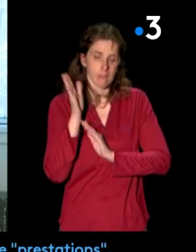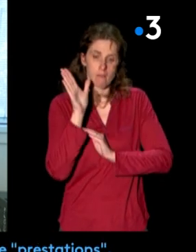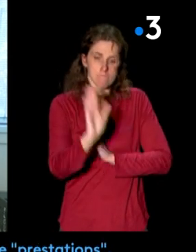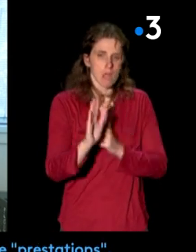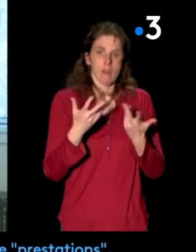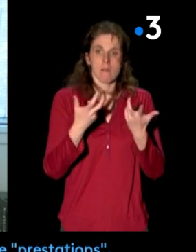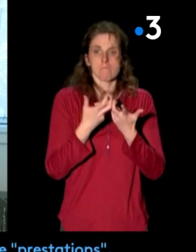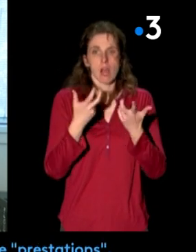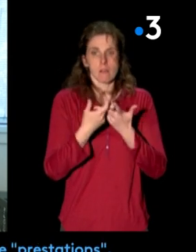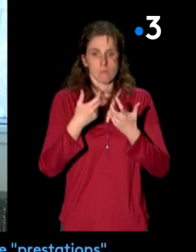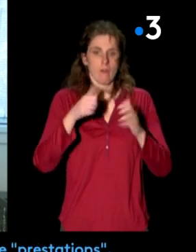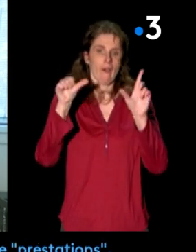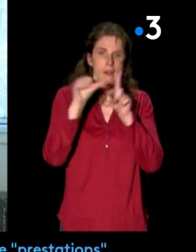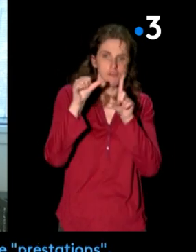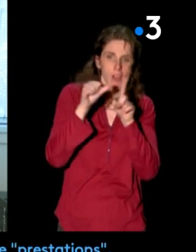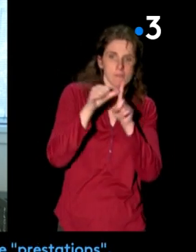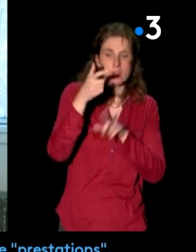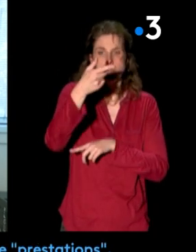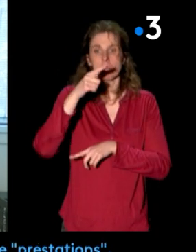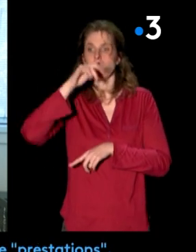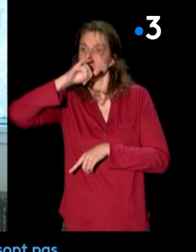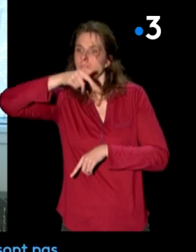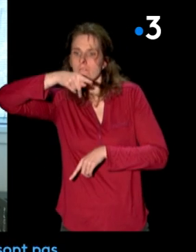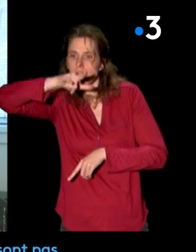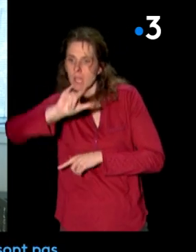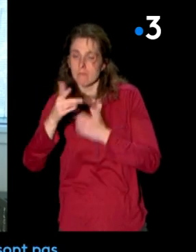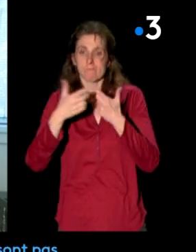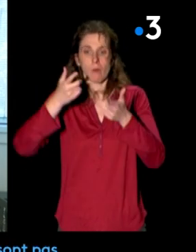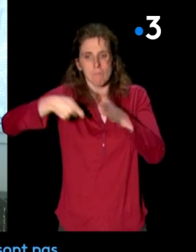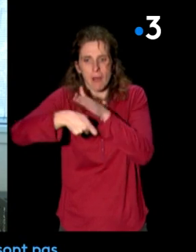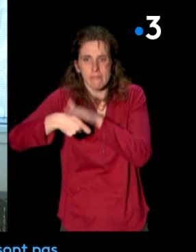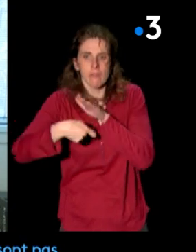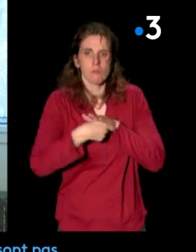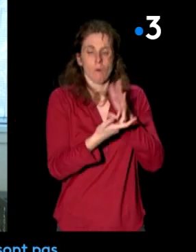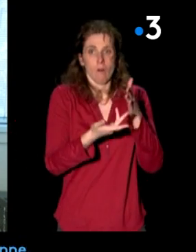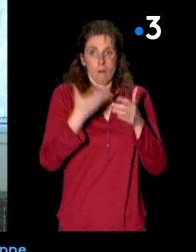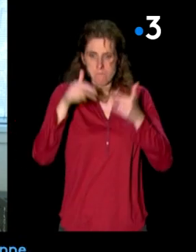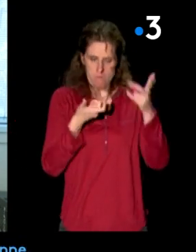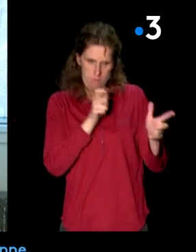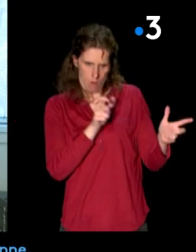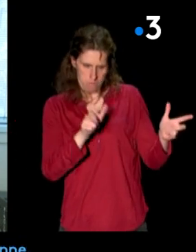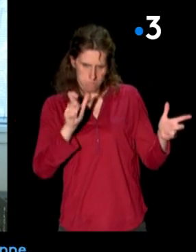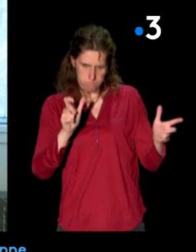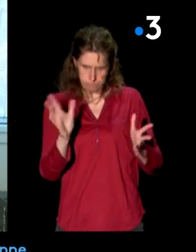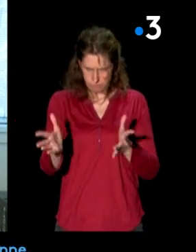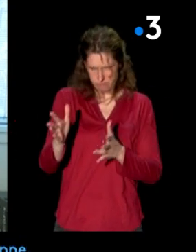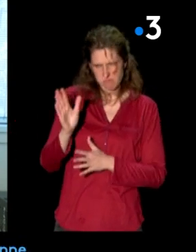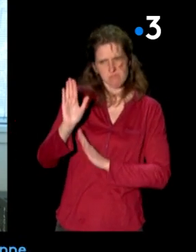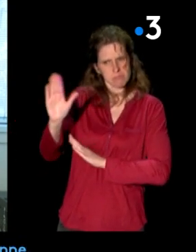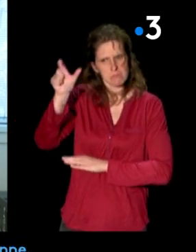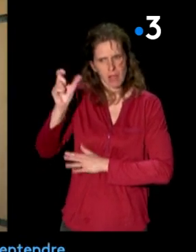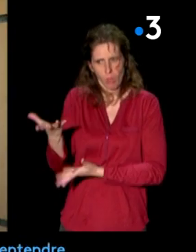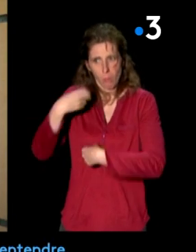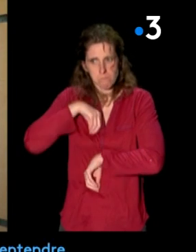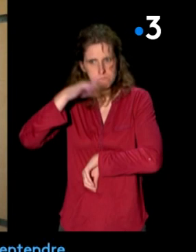emploie des termes, on va parler de la GFIP, on va parler du FIP, on va parler de prestations. C'est quelquefois des mots qui ne sont pas dans le vocabulaire de la